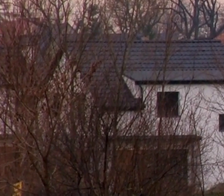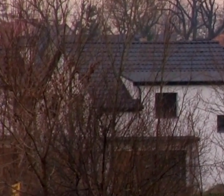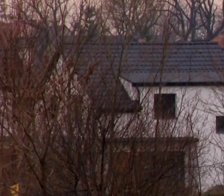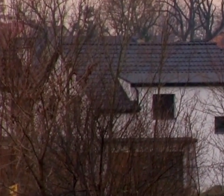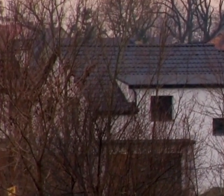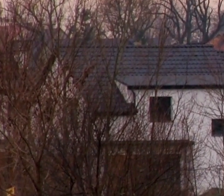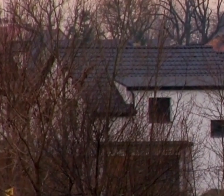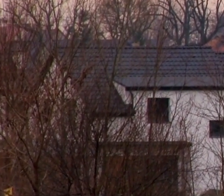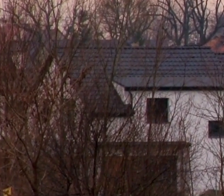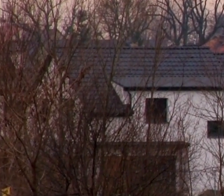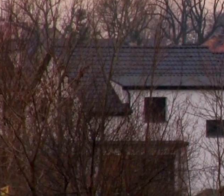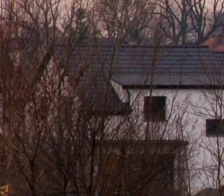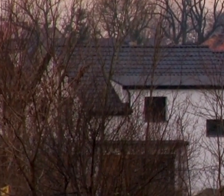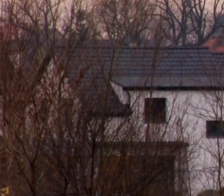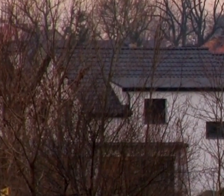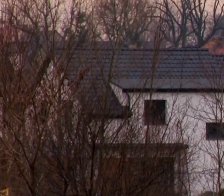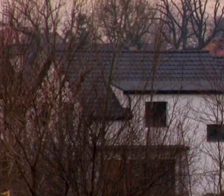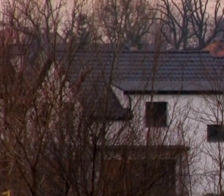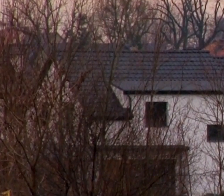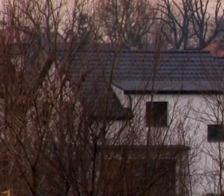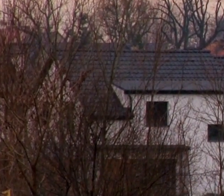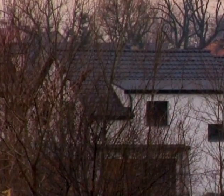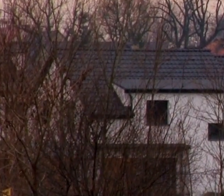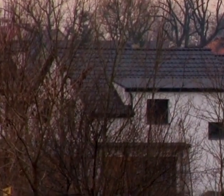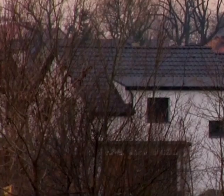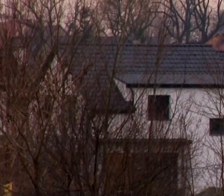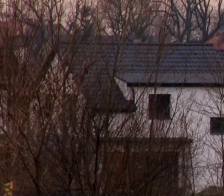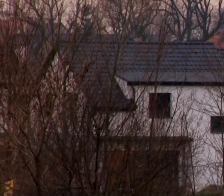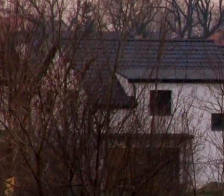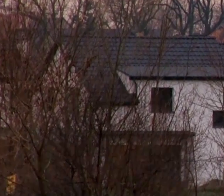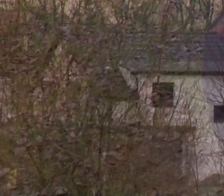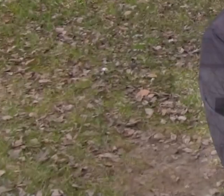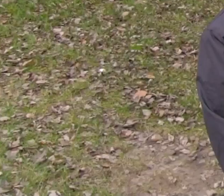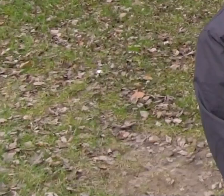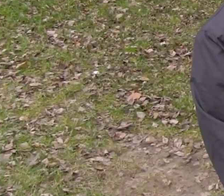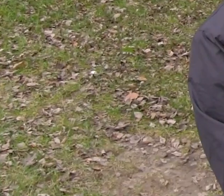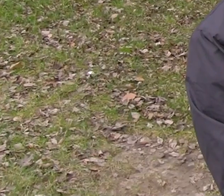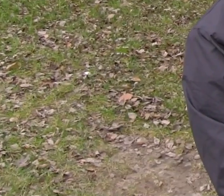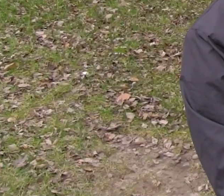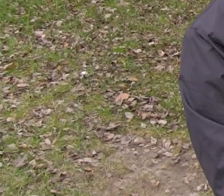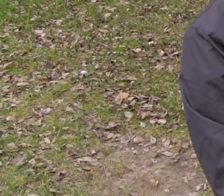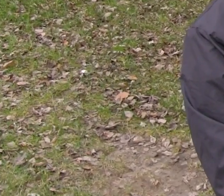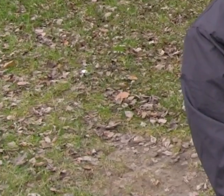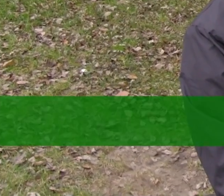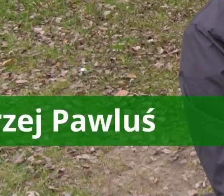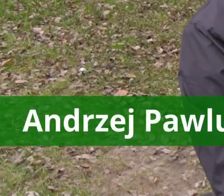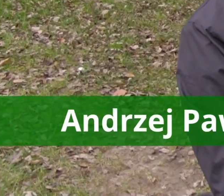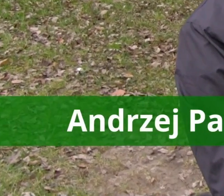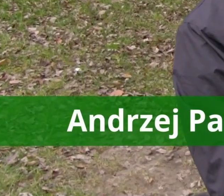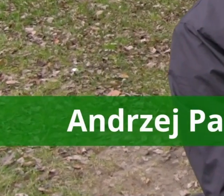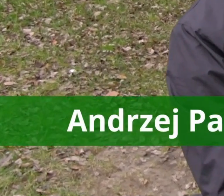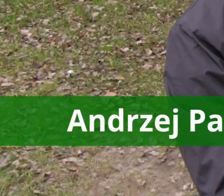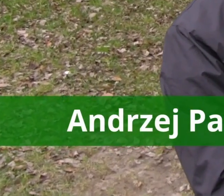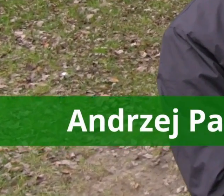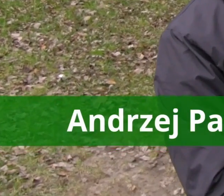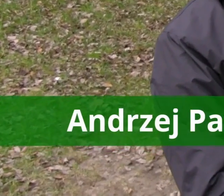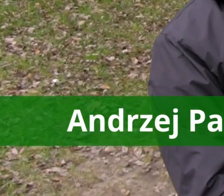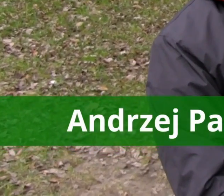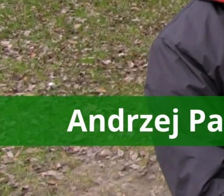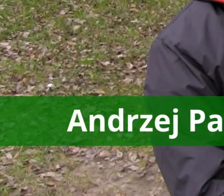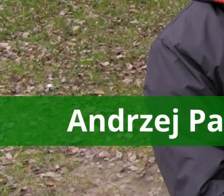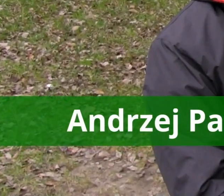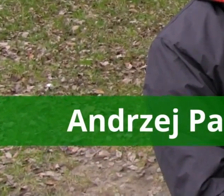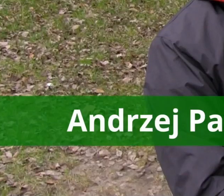glina na produkcję cegieł, która tutaj Cegielnia się obok znajduje, jesteśmy tutaj dlatego, że w tym miejscu właśnie złamałem